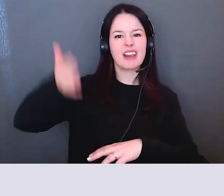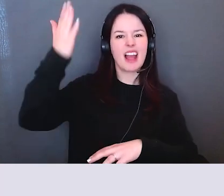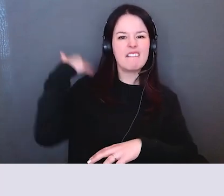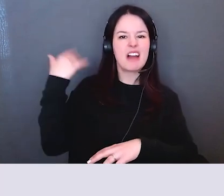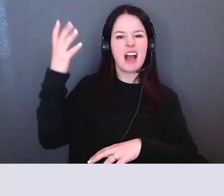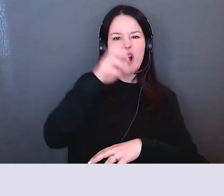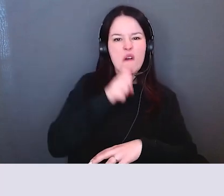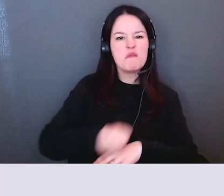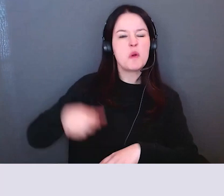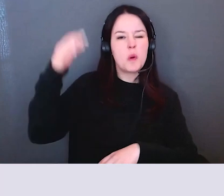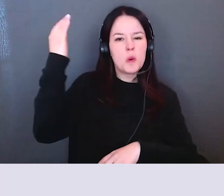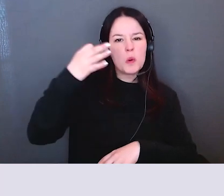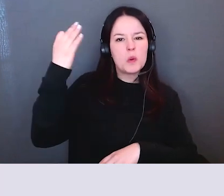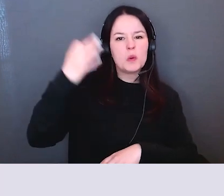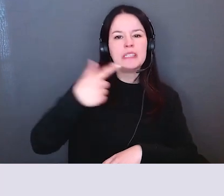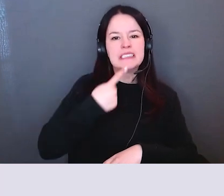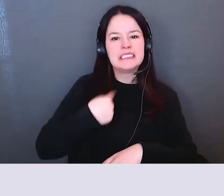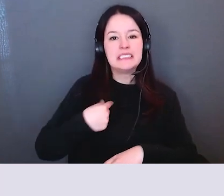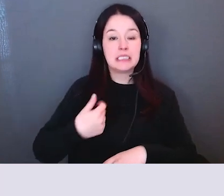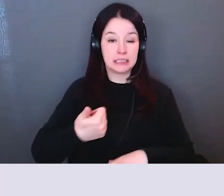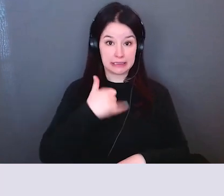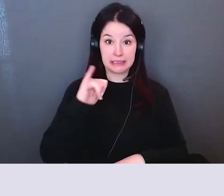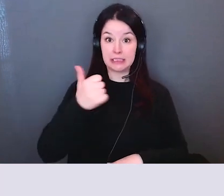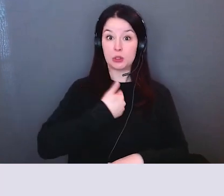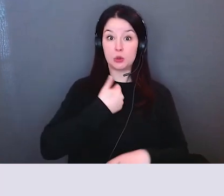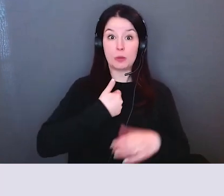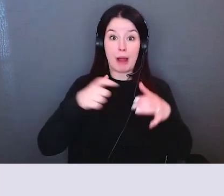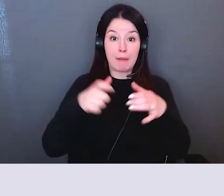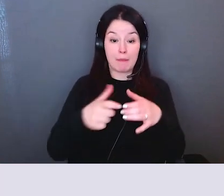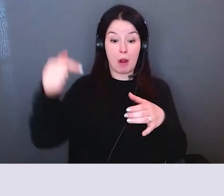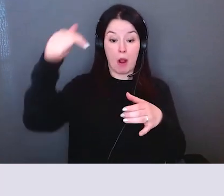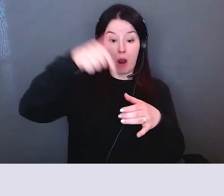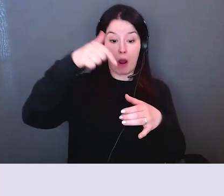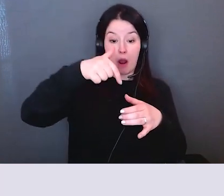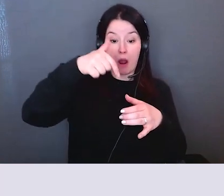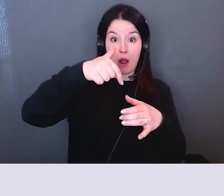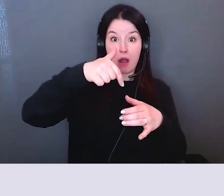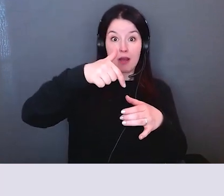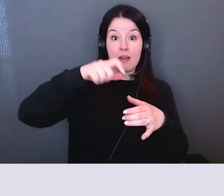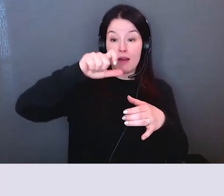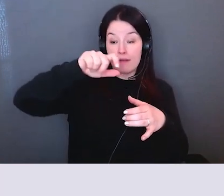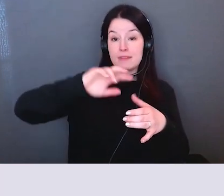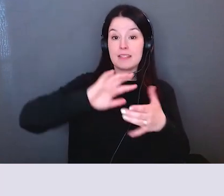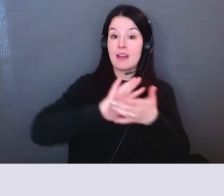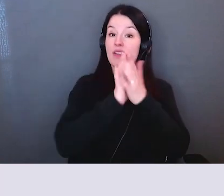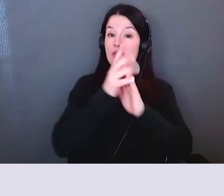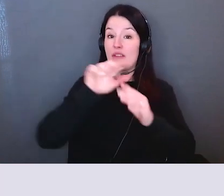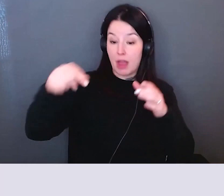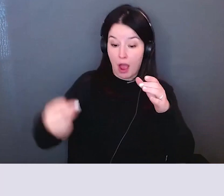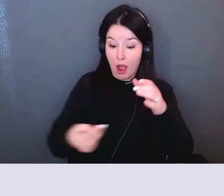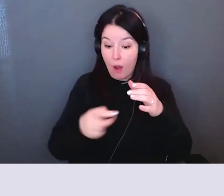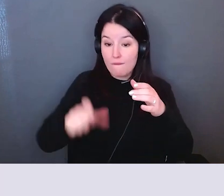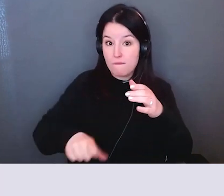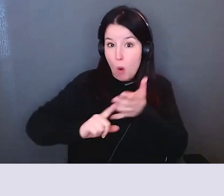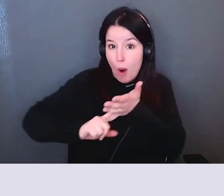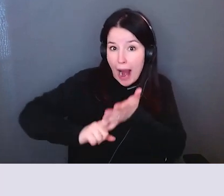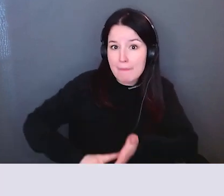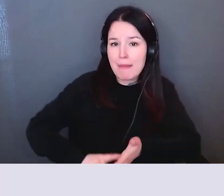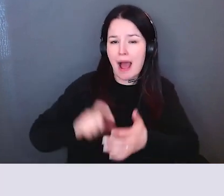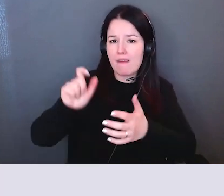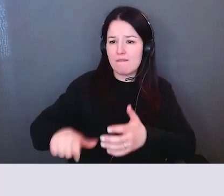collègue de façon bienveillante et responsable pour l'amener vers cette prise de conscience c'est-à-dire comment faire cela